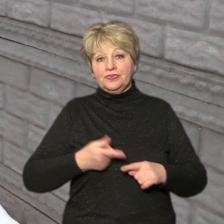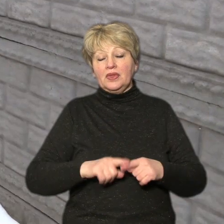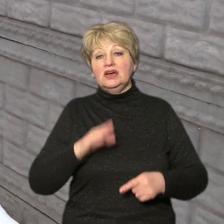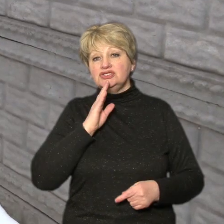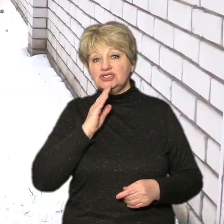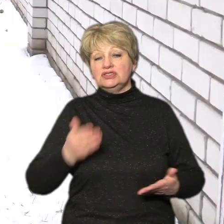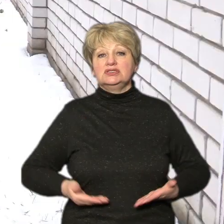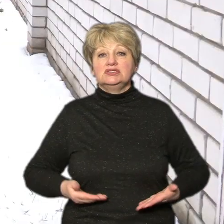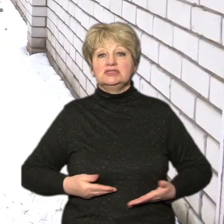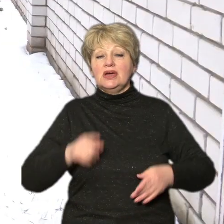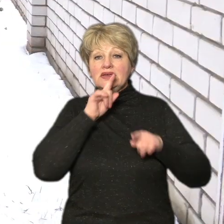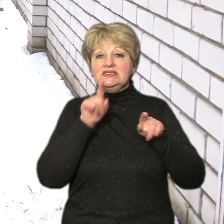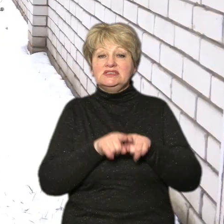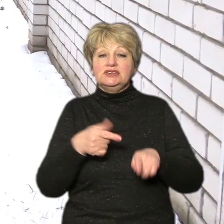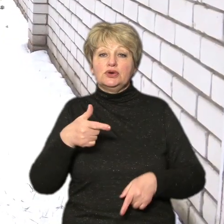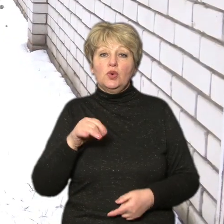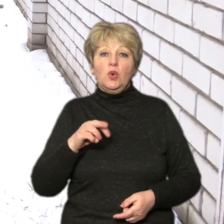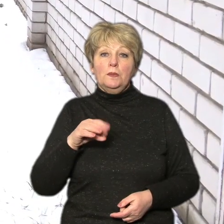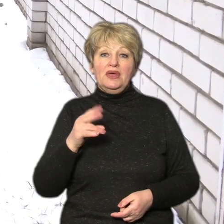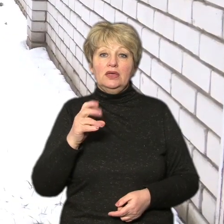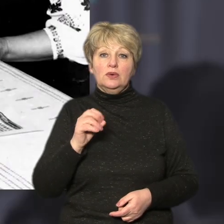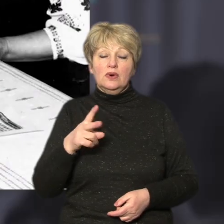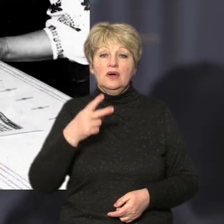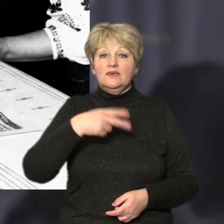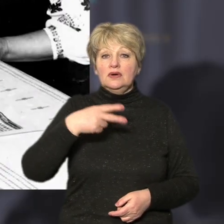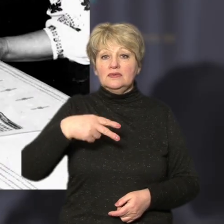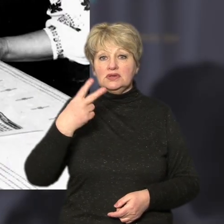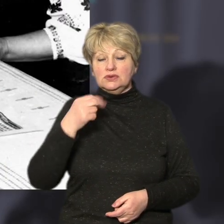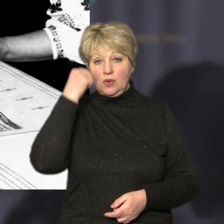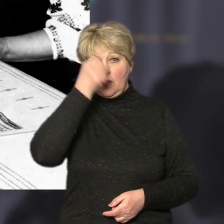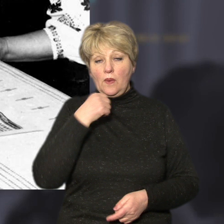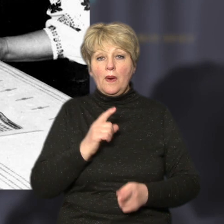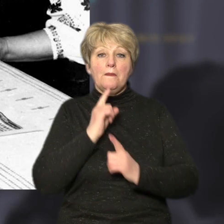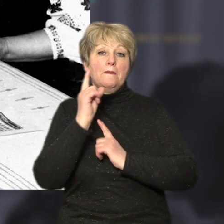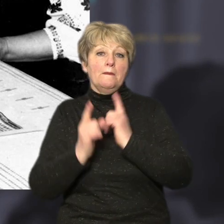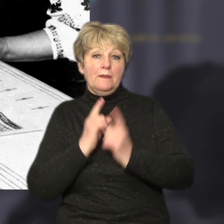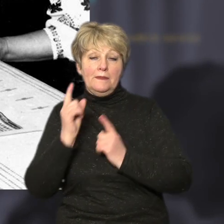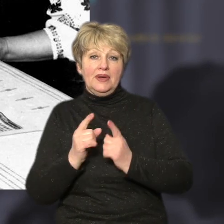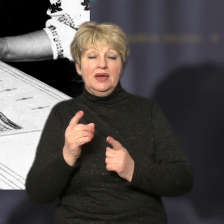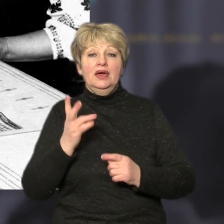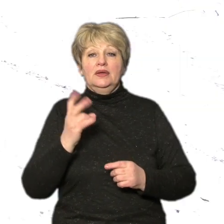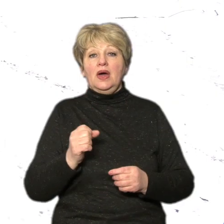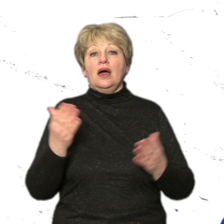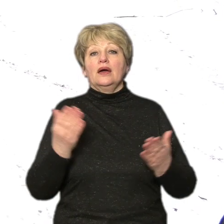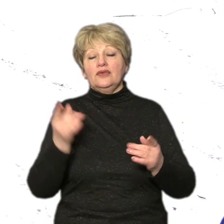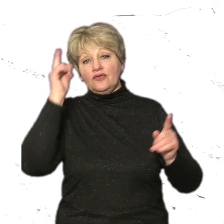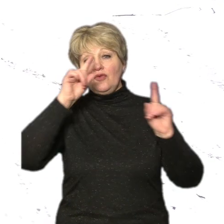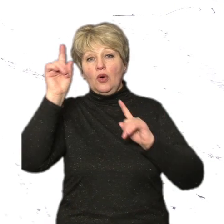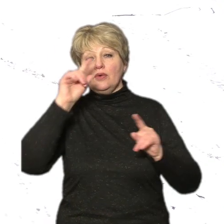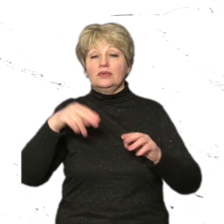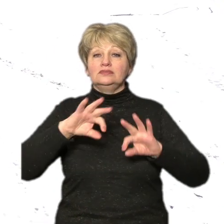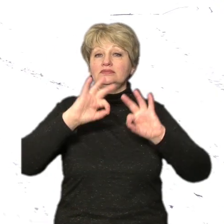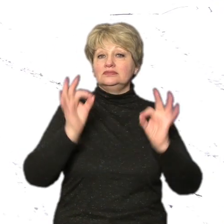провулку сестер Гоменюк. Його перейменували у грудні 22-го року на честь сестер-художниць, які творили народне мистецтво, розповідає членкиня